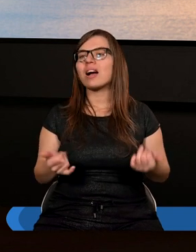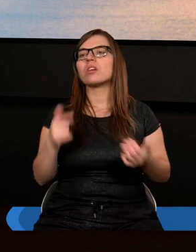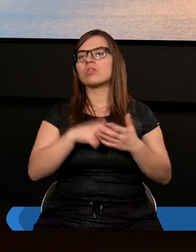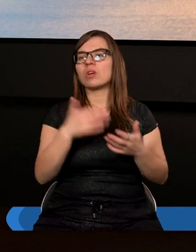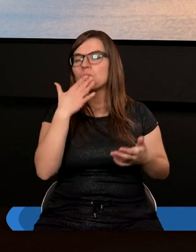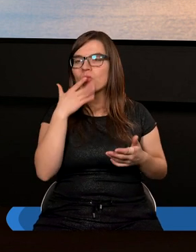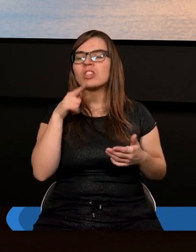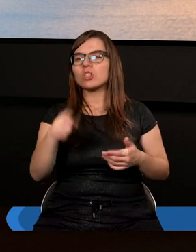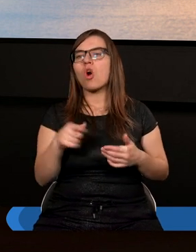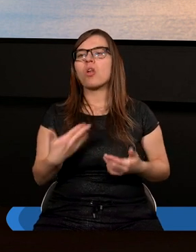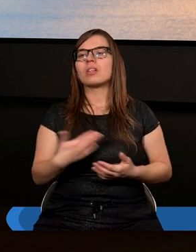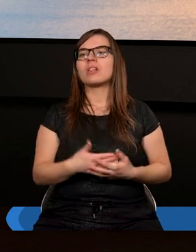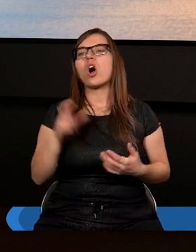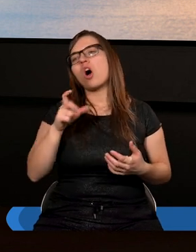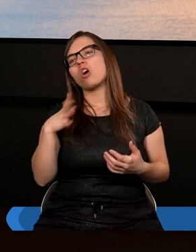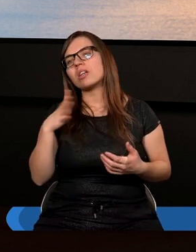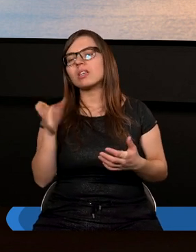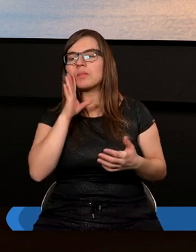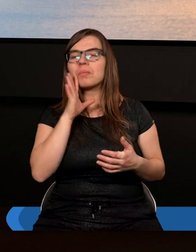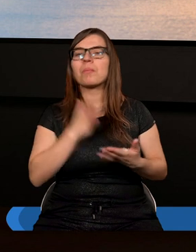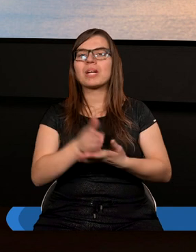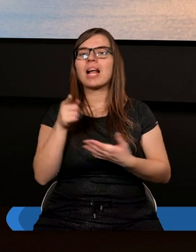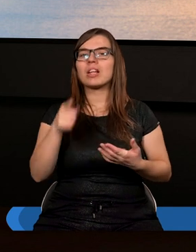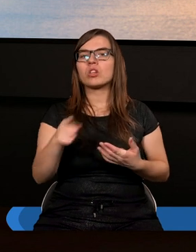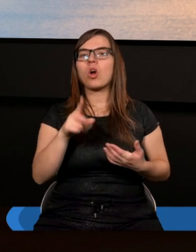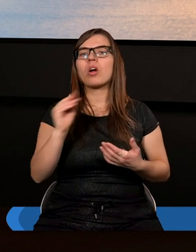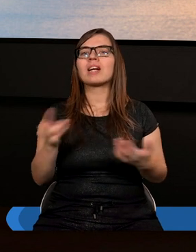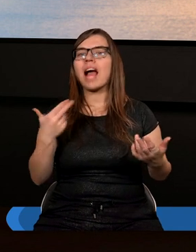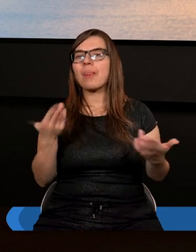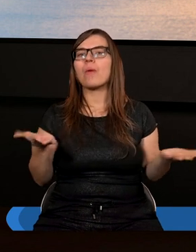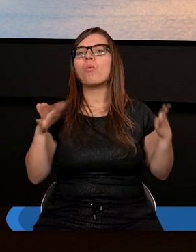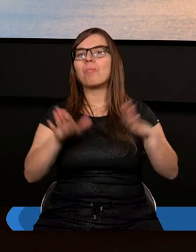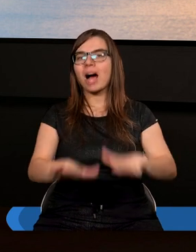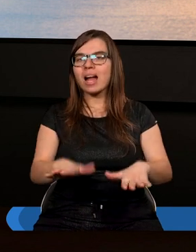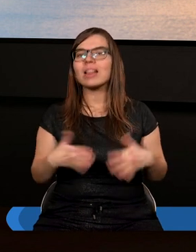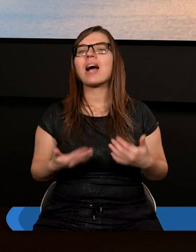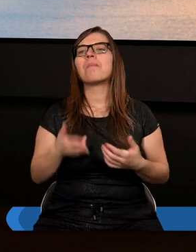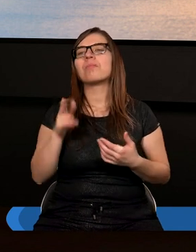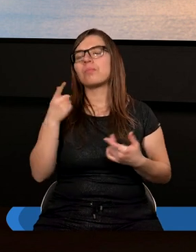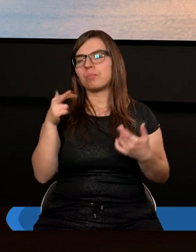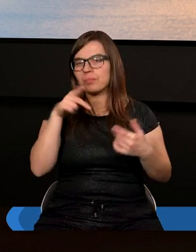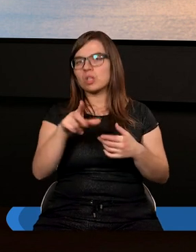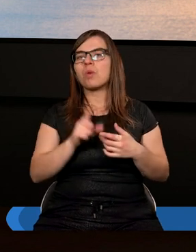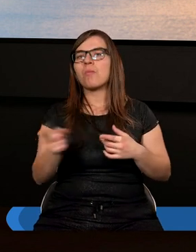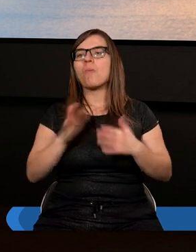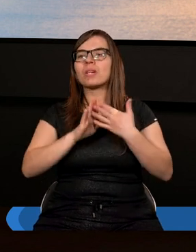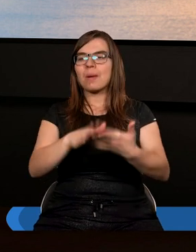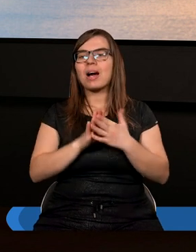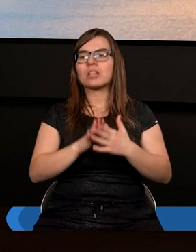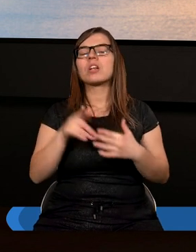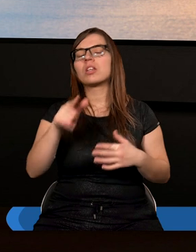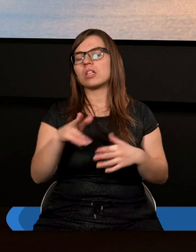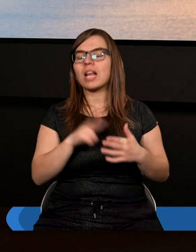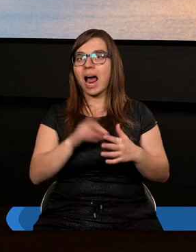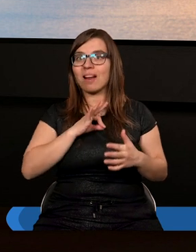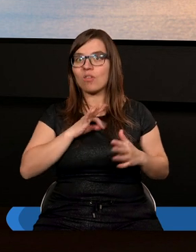Mówiliście o tym, choćby poprzez to, że kiedy upadamy, przychodzimy po przebaczenie. I Pan Jezus na mocy